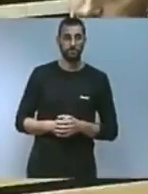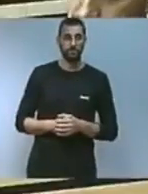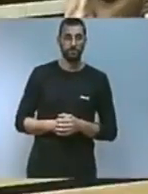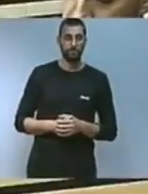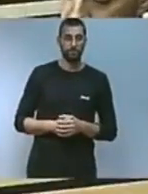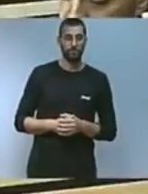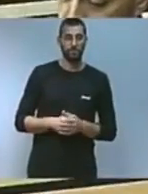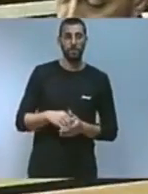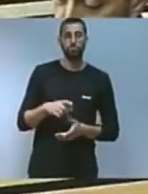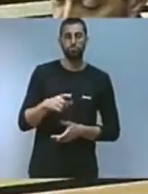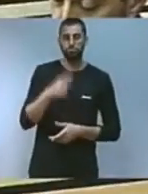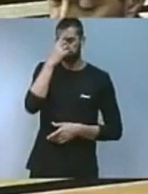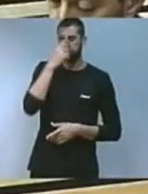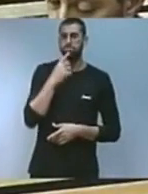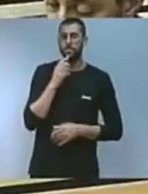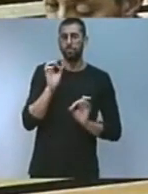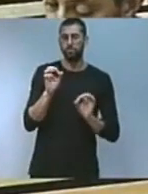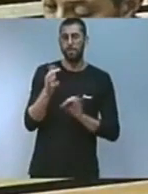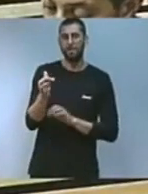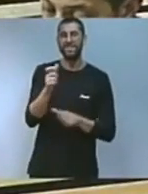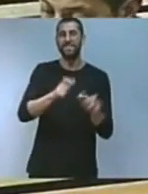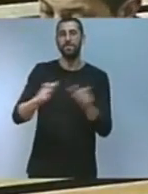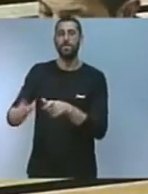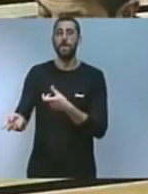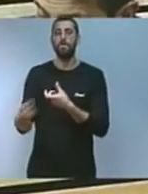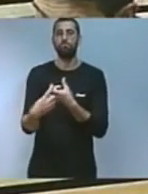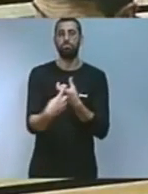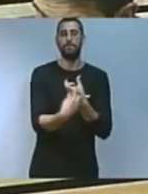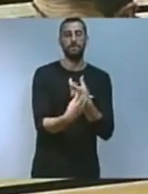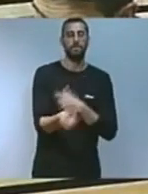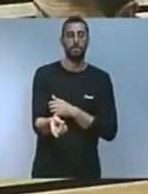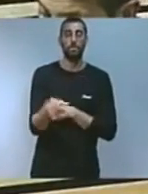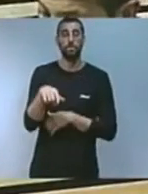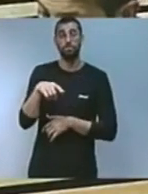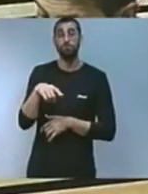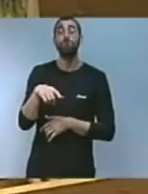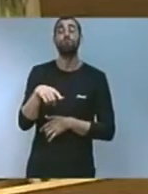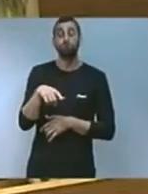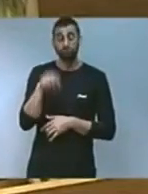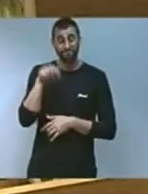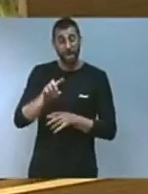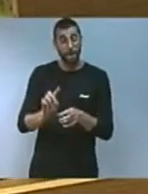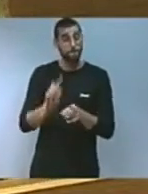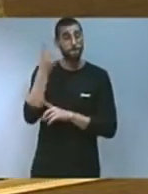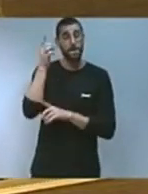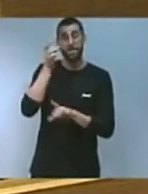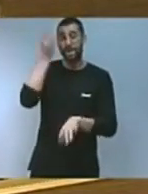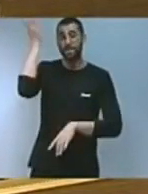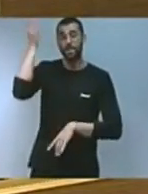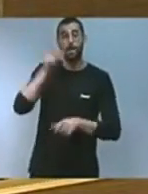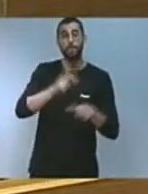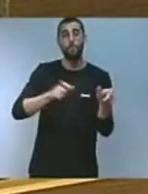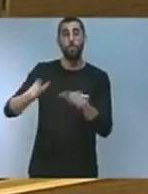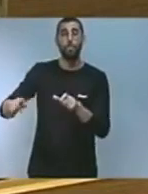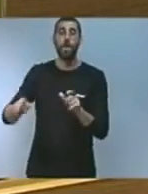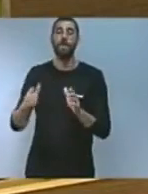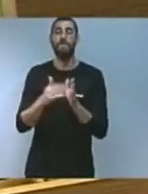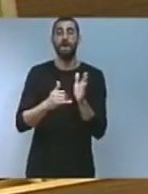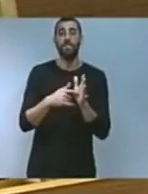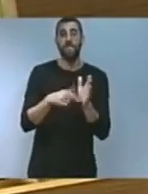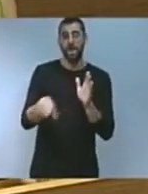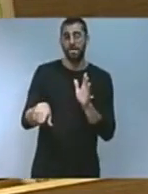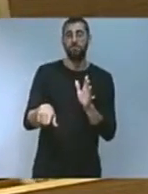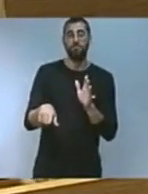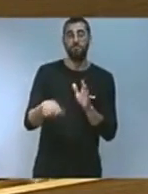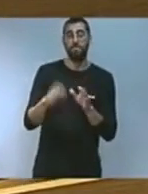de la participació ciutadana una llei inspirada en la que va ser la primera iniciativa legislativa popular valenciana ara fa